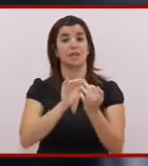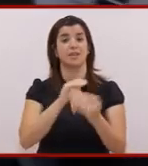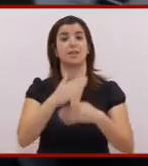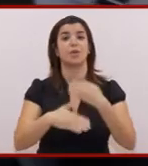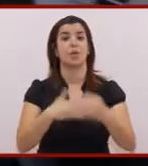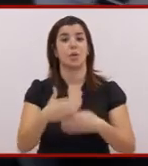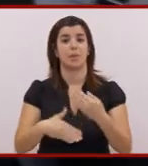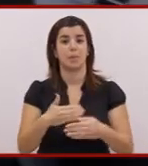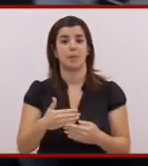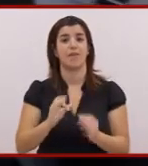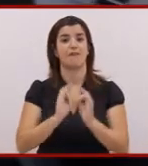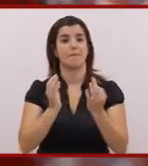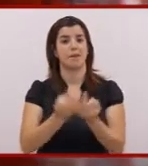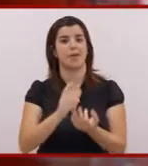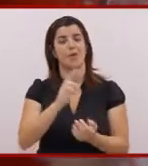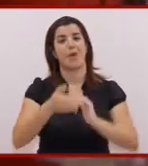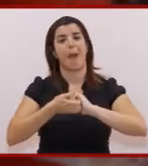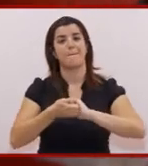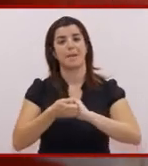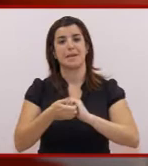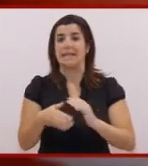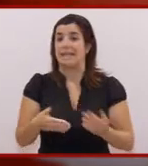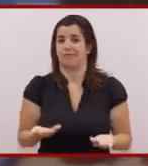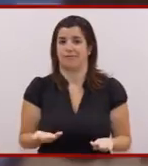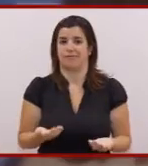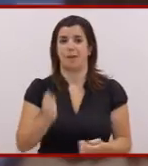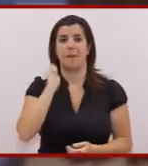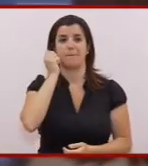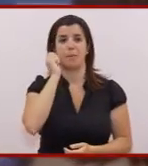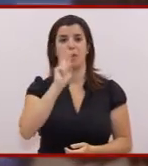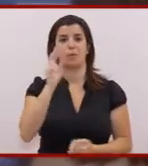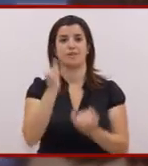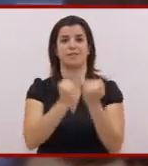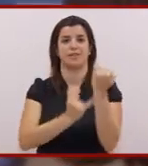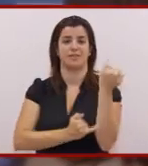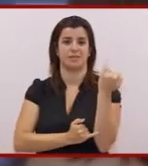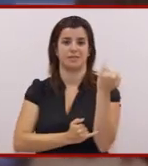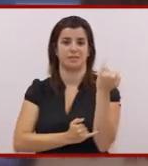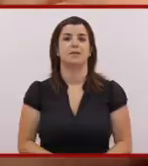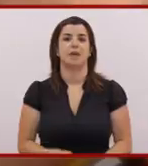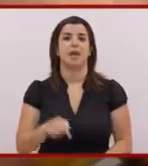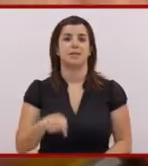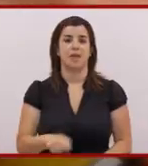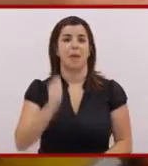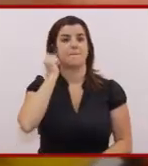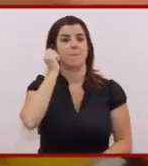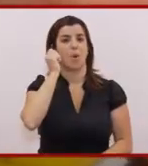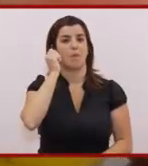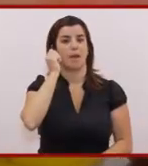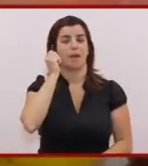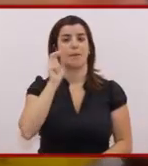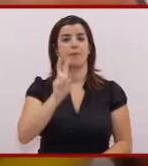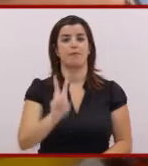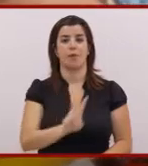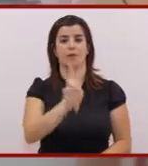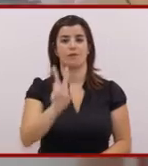-vodafone għal-mobaj l-wajfaj u għankja l-smartfone taħha. Kristin t-nizzelabs fuq il-mobajl taħha li għajnu għatajx ħajja ħjar, jinklus